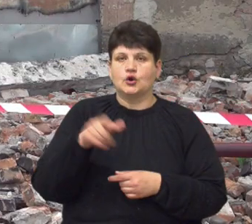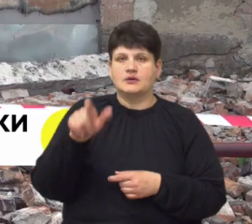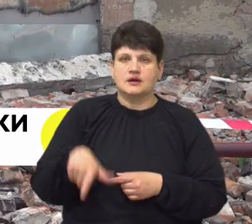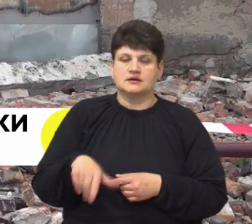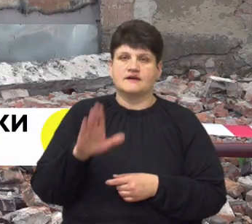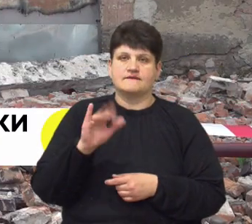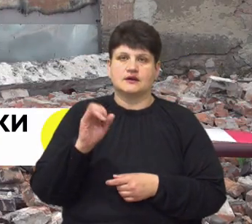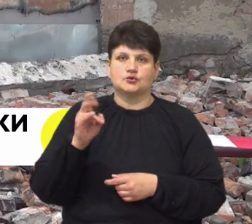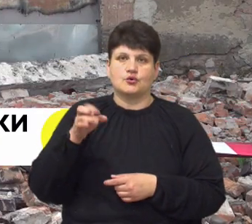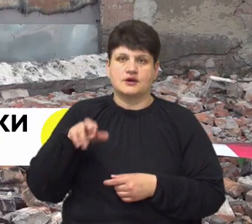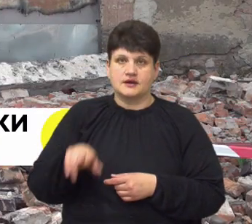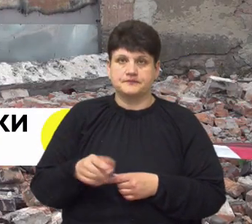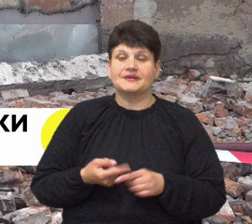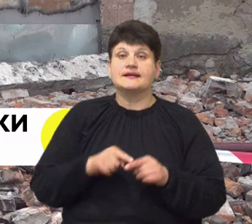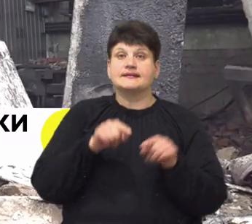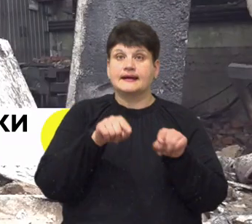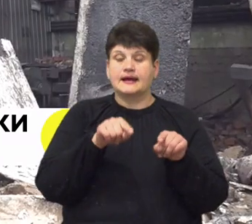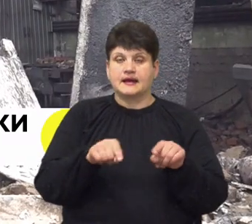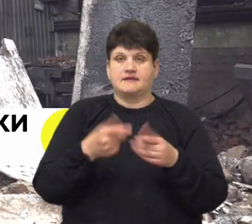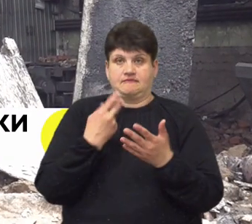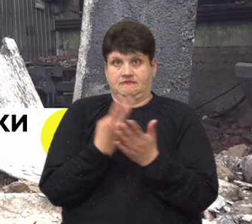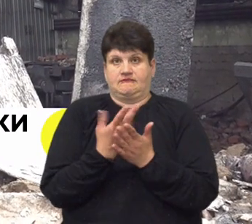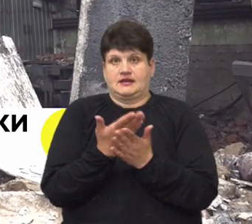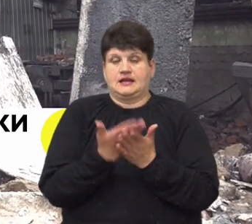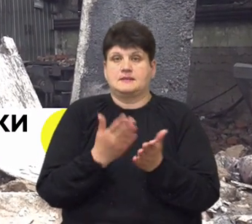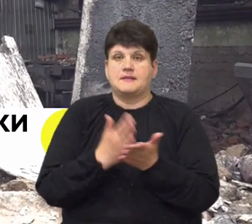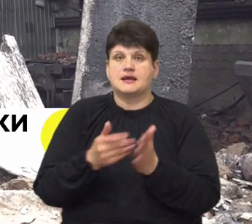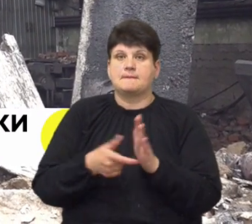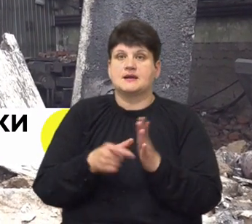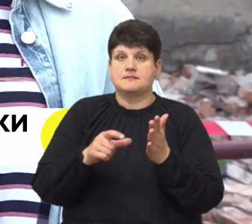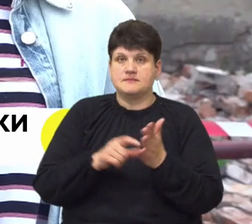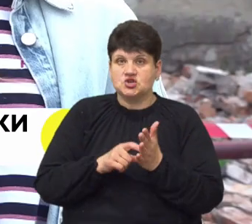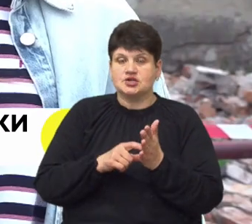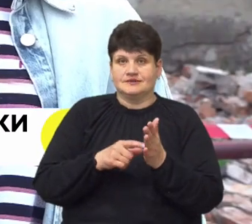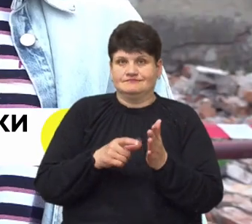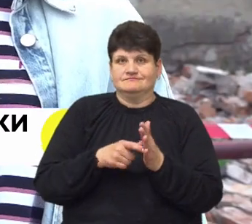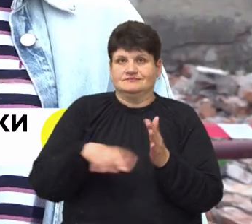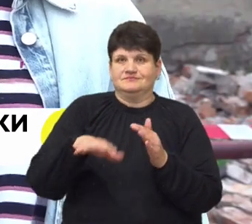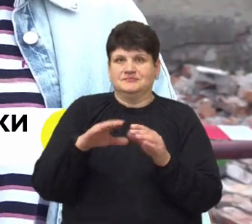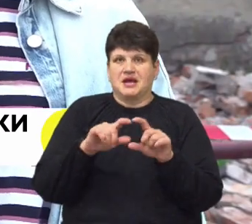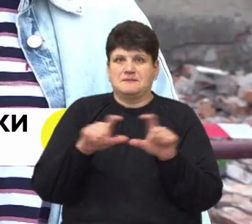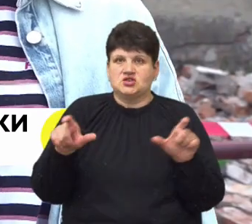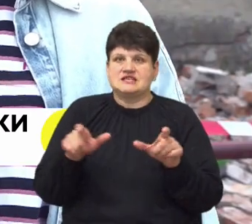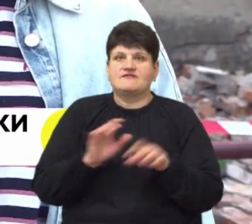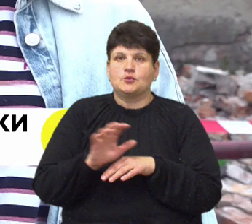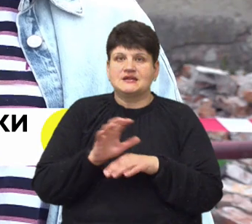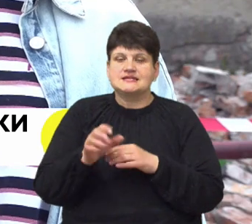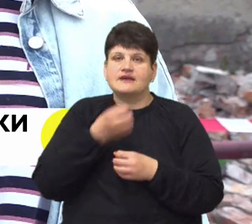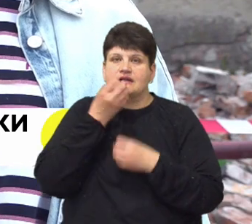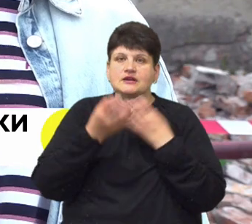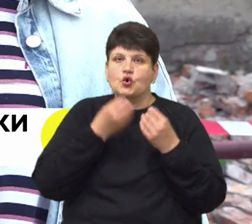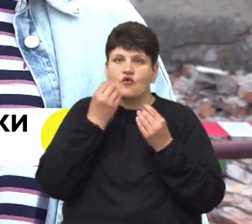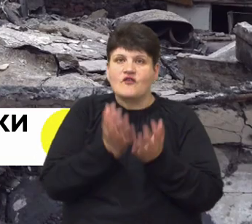Такий вигляд тепер має приміщення підприємства з виробництва квіткових горщиків у Тернополі. Його власниця Юлія Логовська розповідає, 13